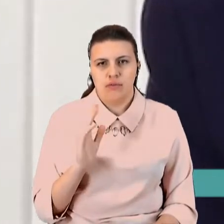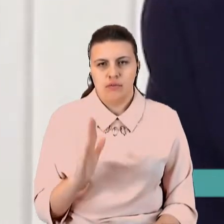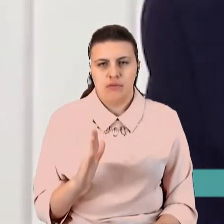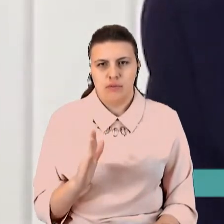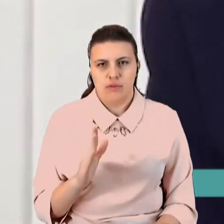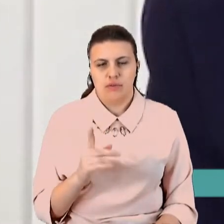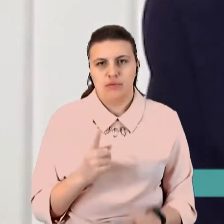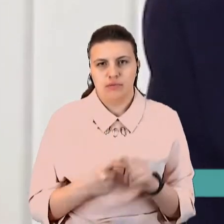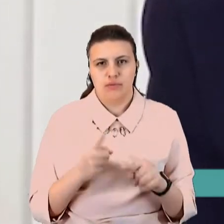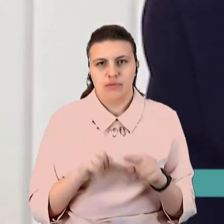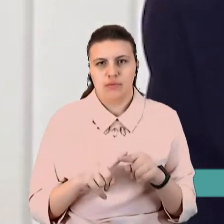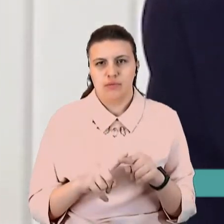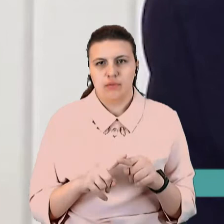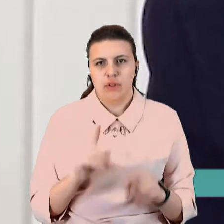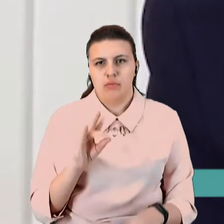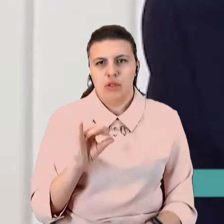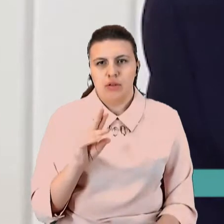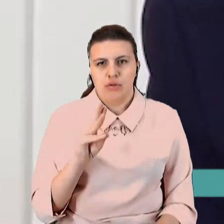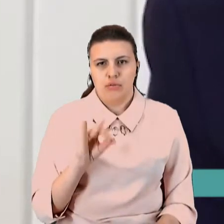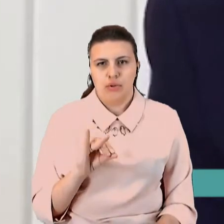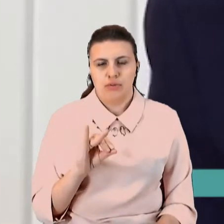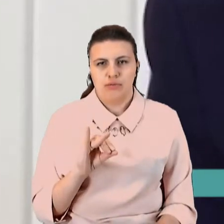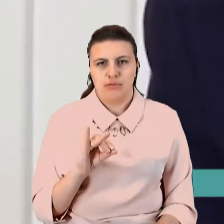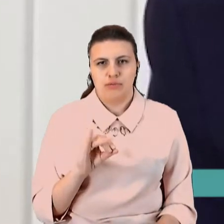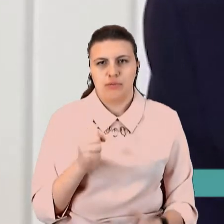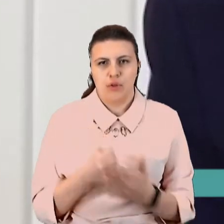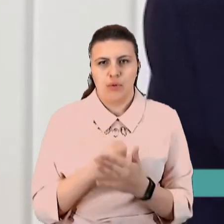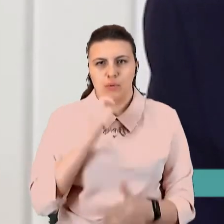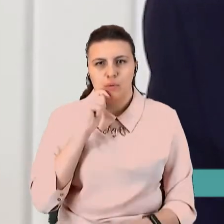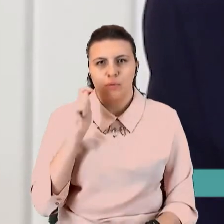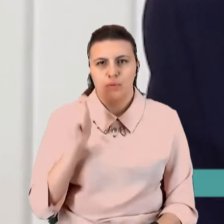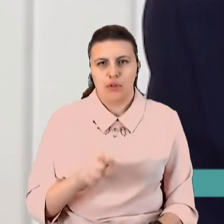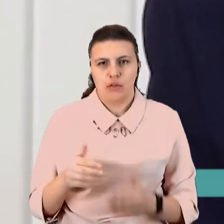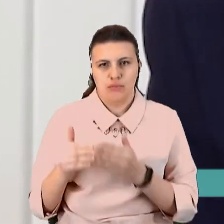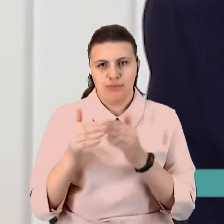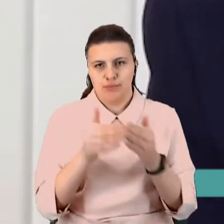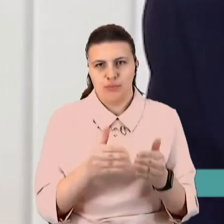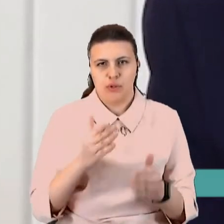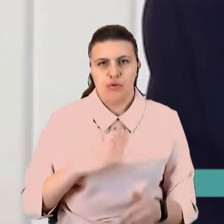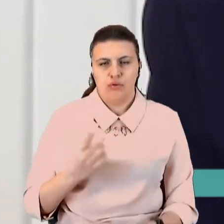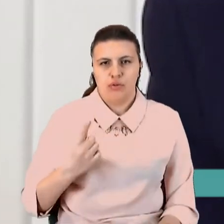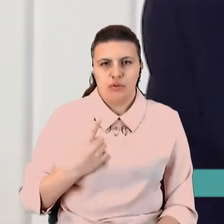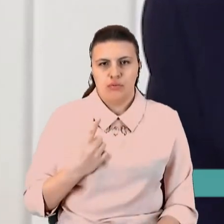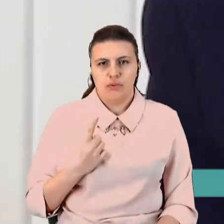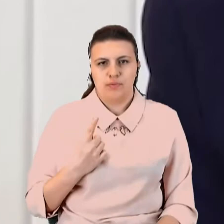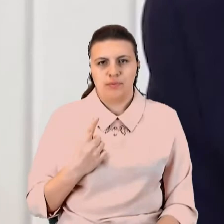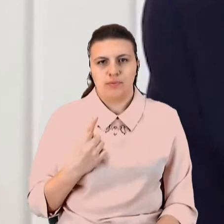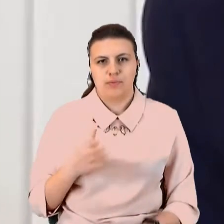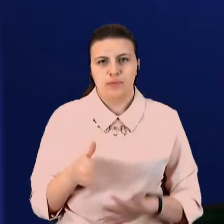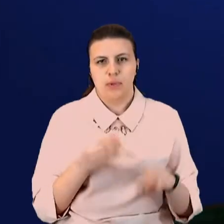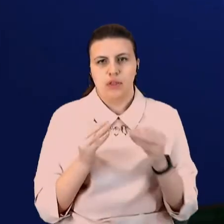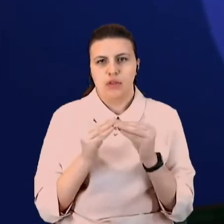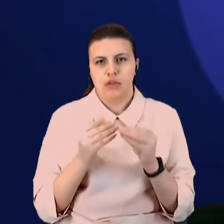на паромі до України. Очікуємо їх після 10 грудня.